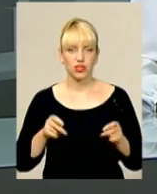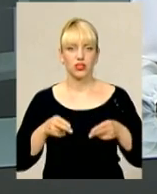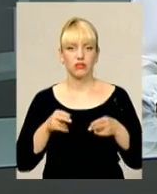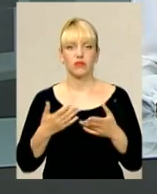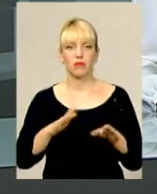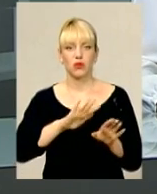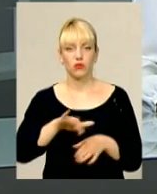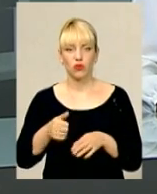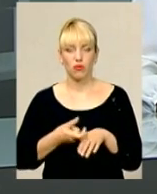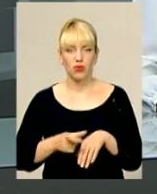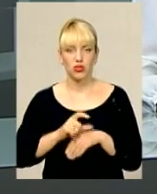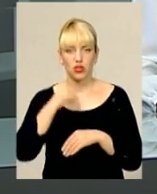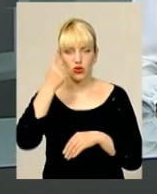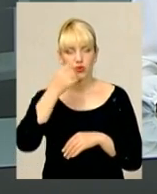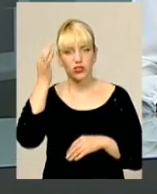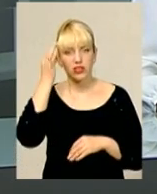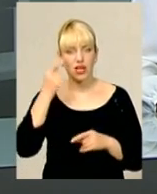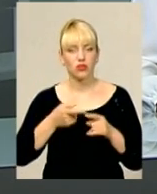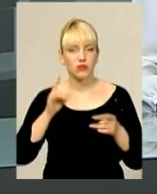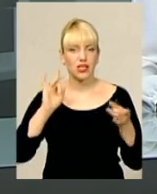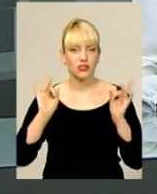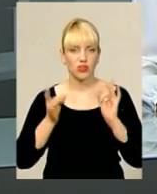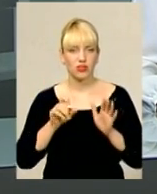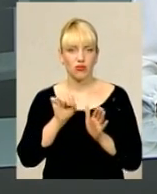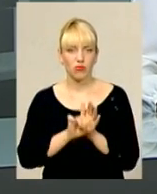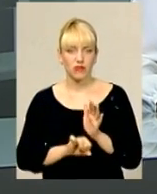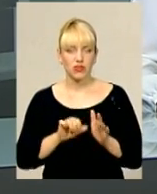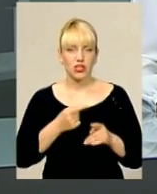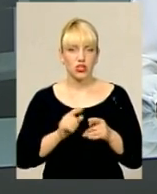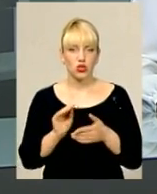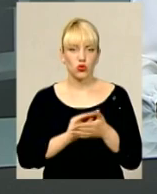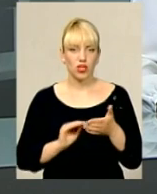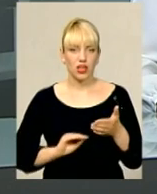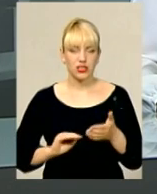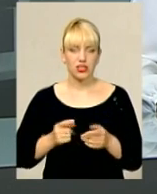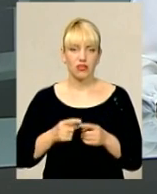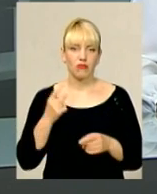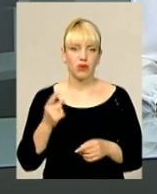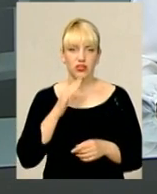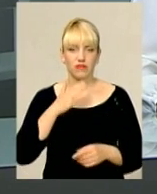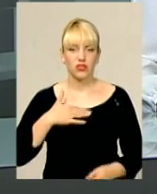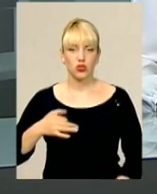року і ми згадуємо знову резонансне вбивство «Нетішинської журналістки», перше в нашій області.